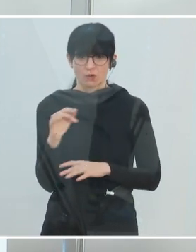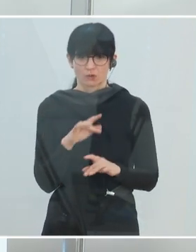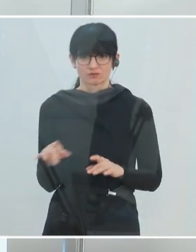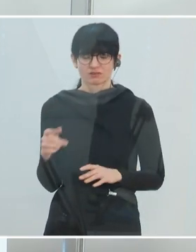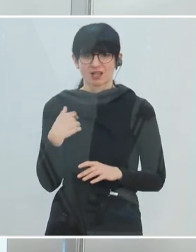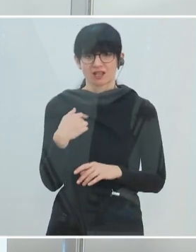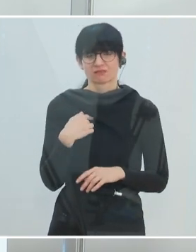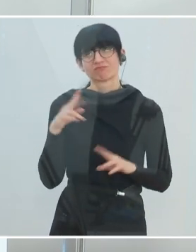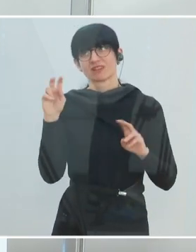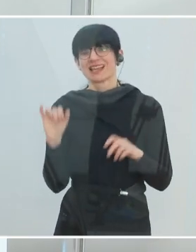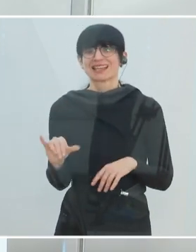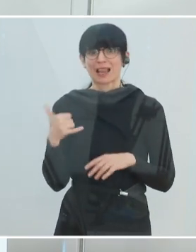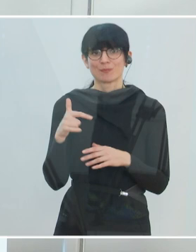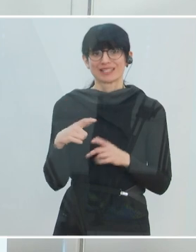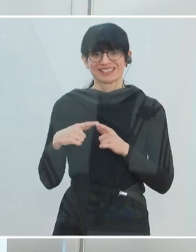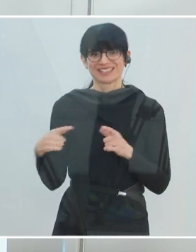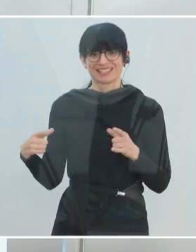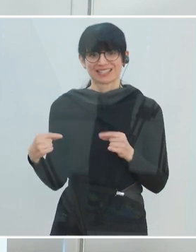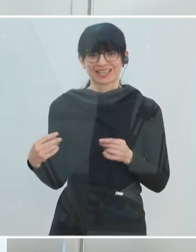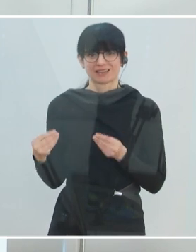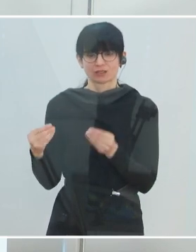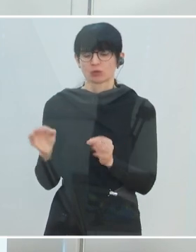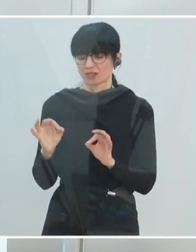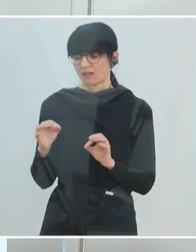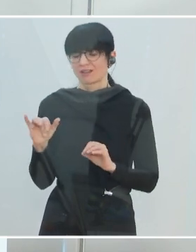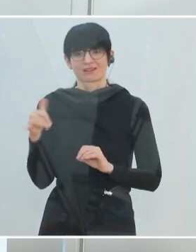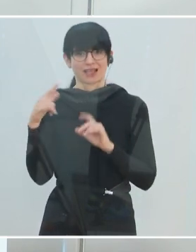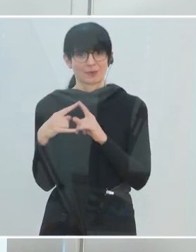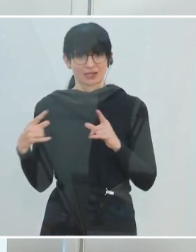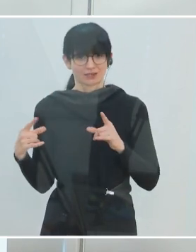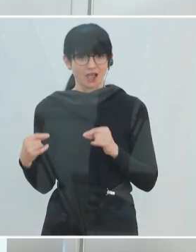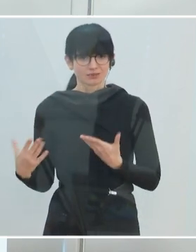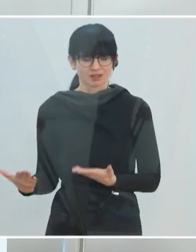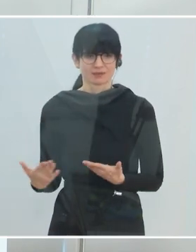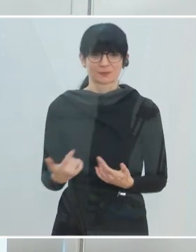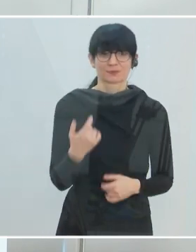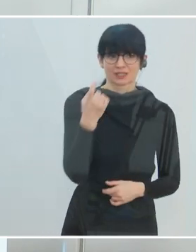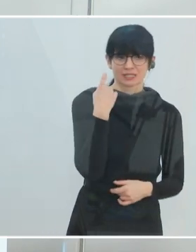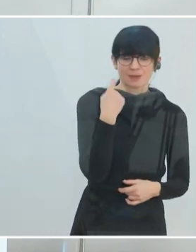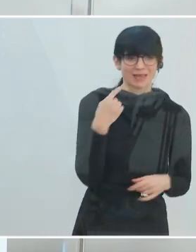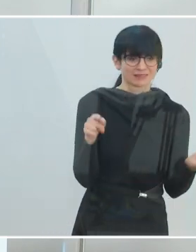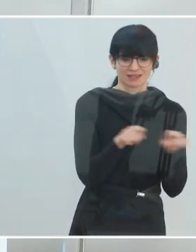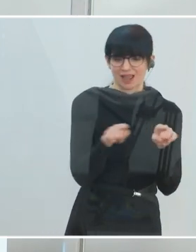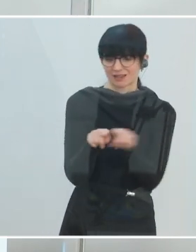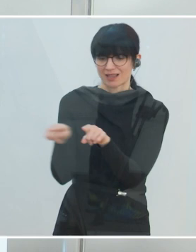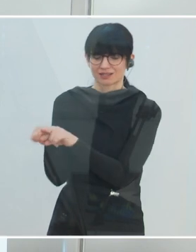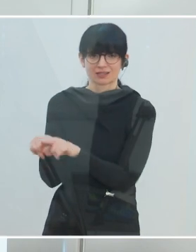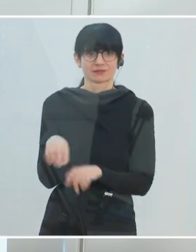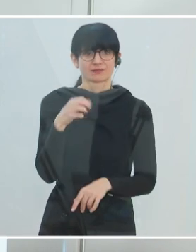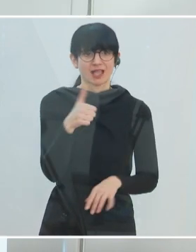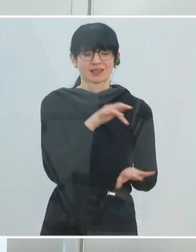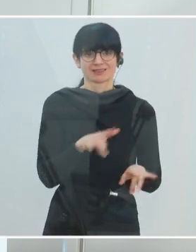einem gelben Ticket, einer gelben Karte, Entschuldigung. Und gemeint ist bei allen dasselbe, nämlich ein